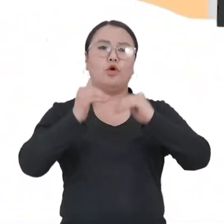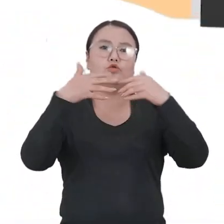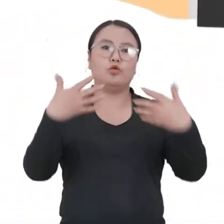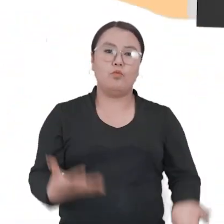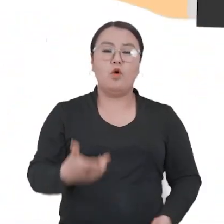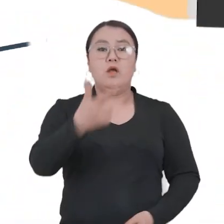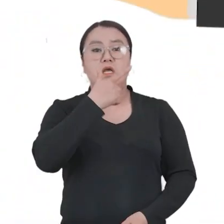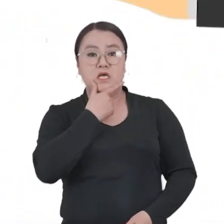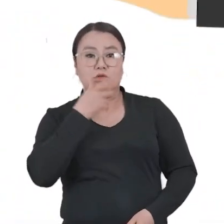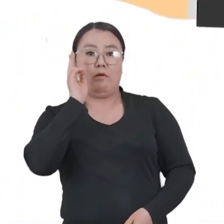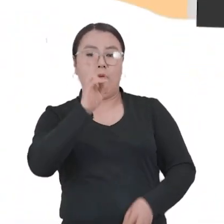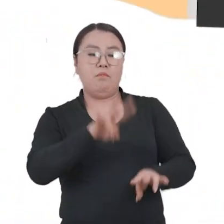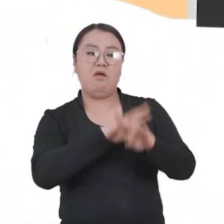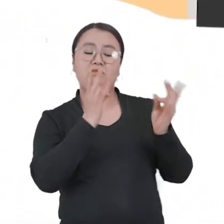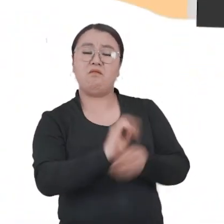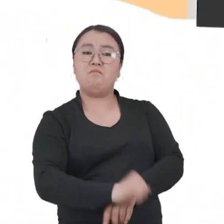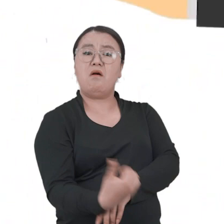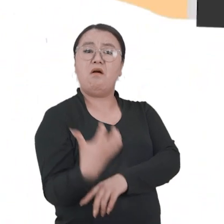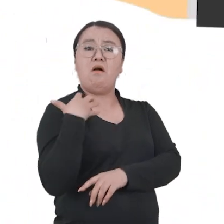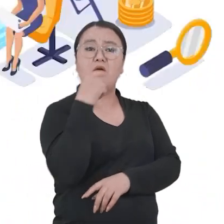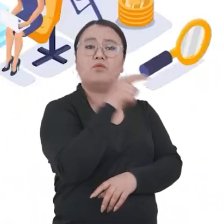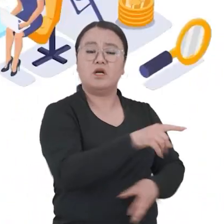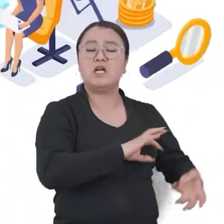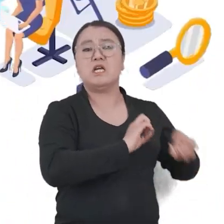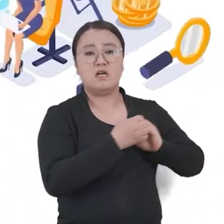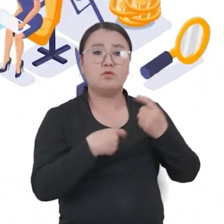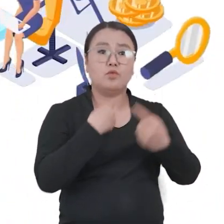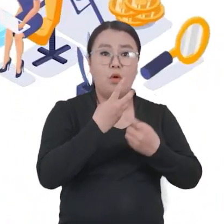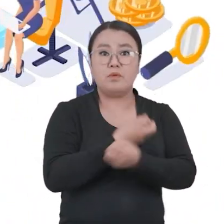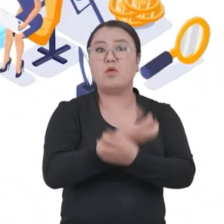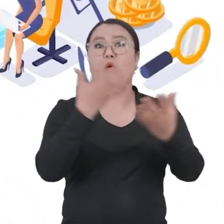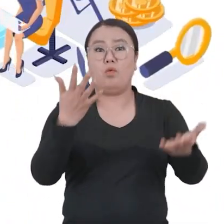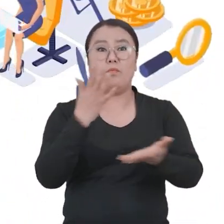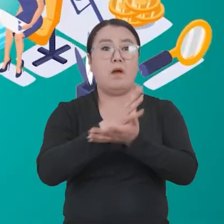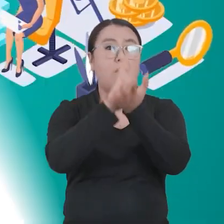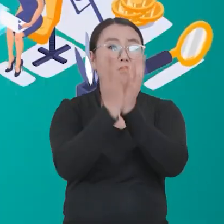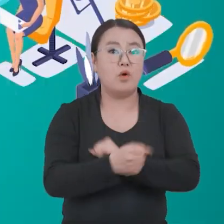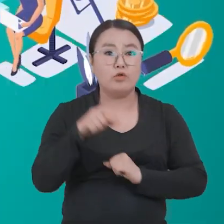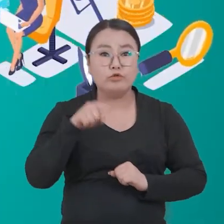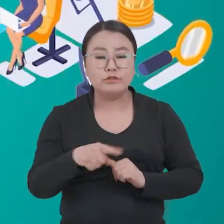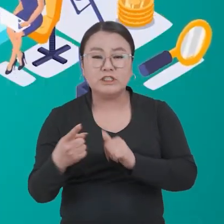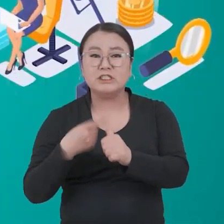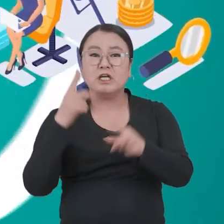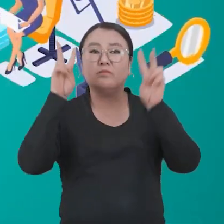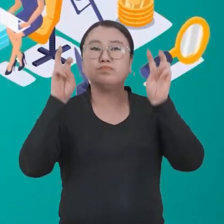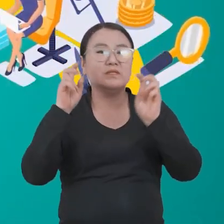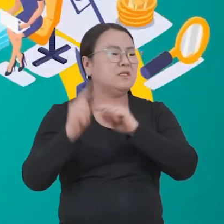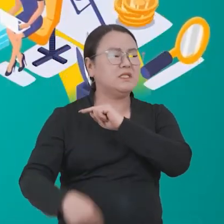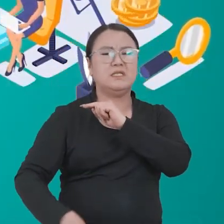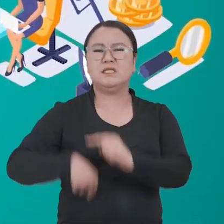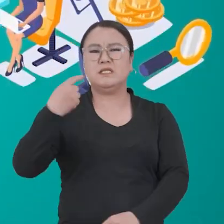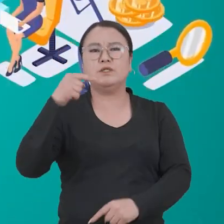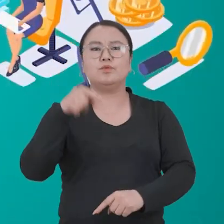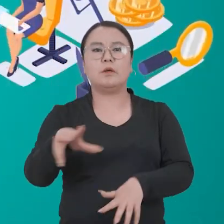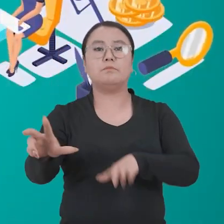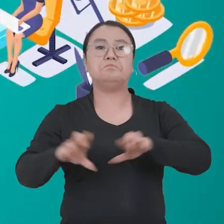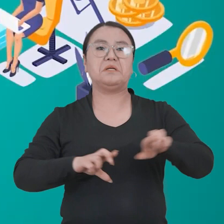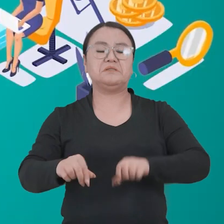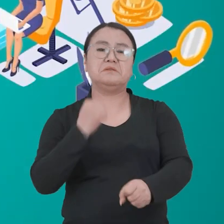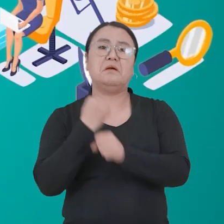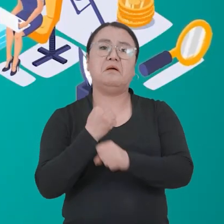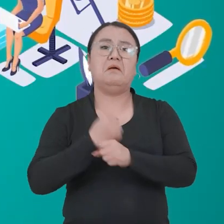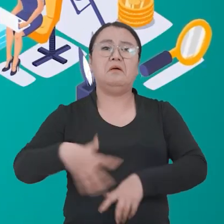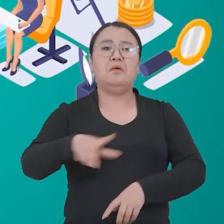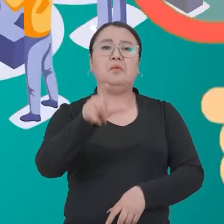эсвэл кампании нэг мэн харуулсэлхэн хүрэндхээж байна гэж үдсэдэг. Үхта, эдгээр нэр томионос элүүтээгээр духаан бизинсэйн